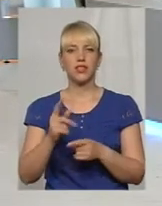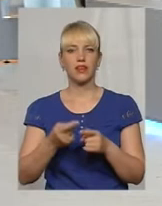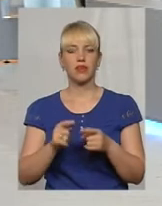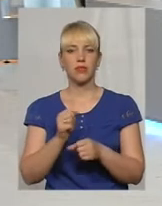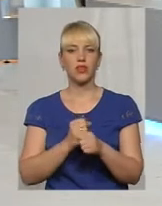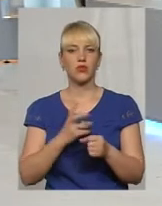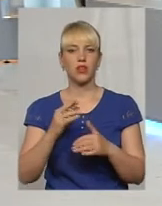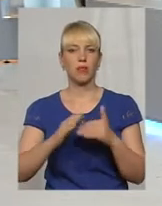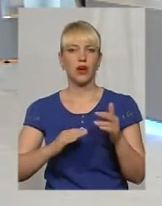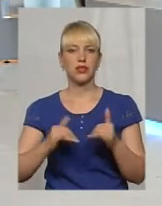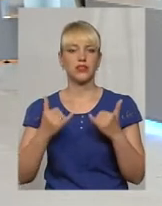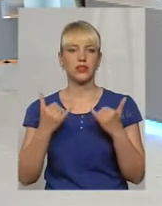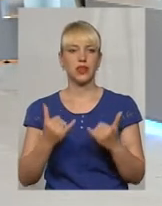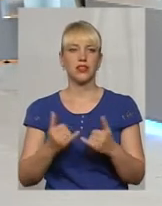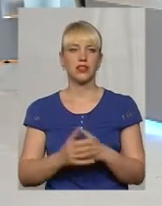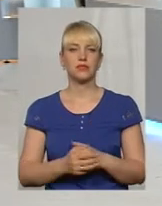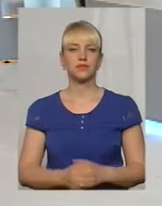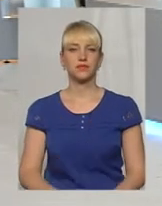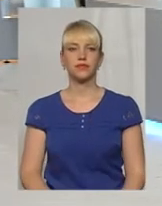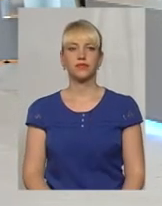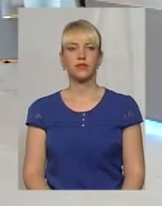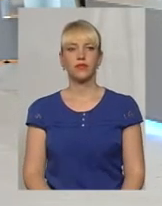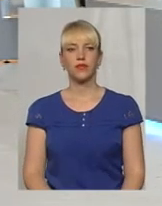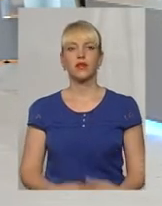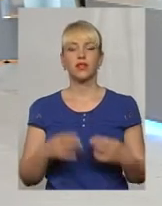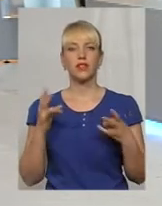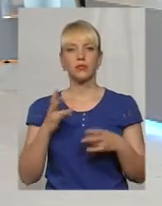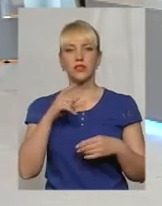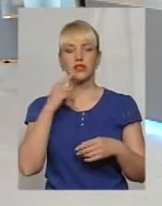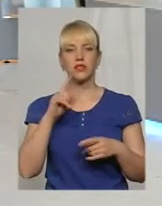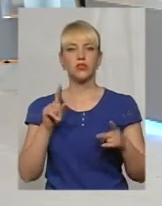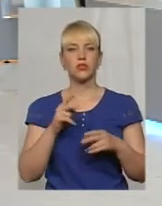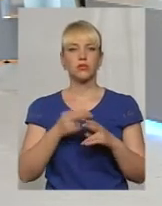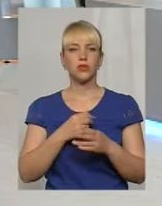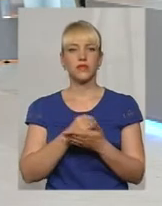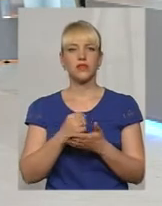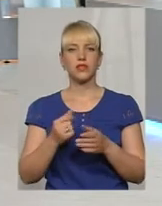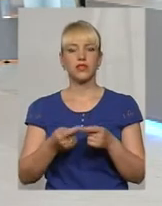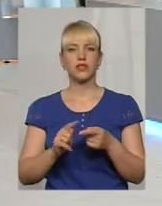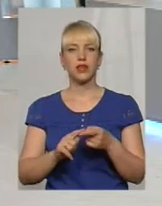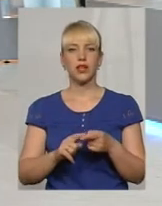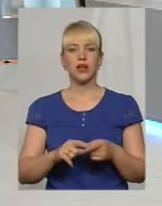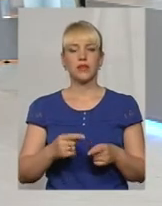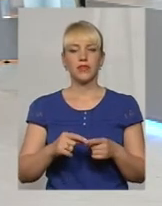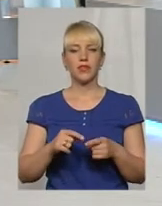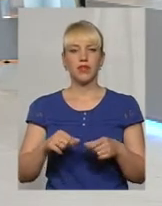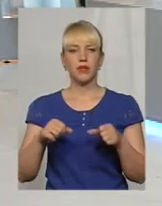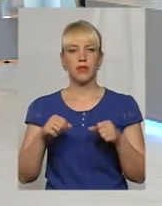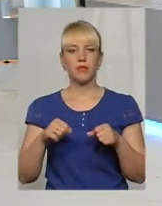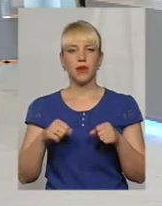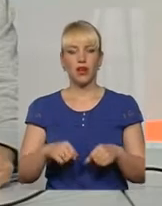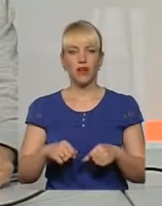на практиці зараз. Отож, пані Лілія, вам перше слово. Варто зазначити, що безвіз – це право громадян України